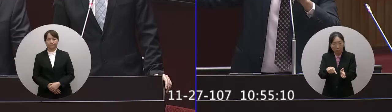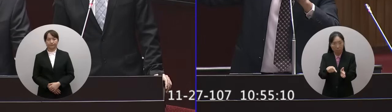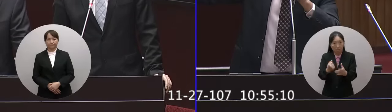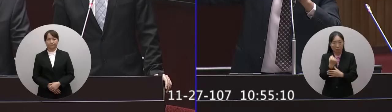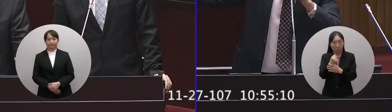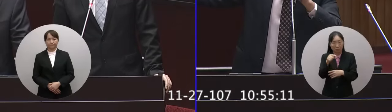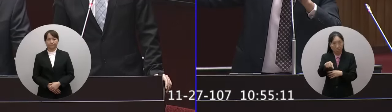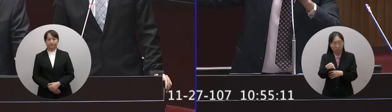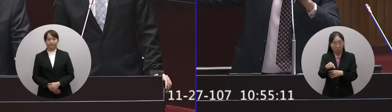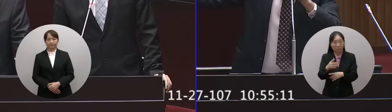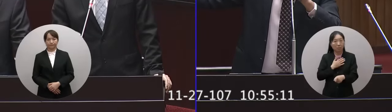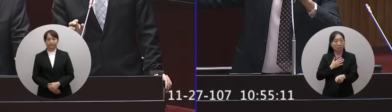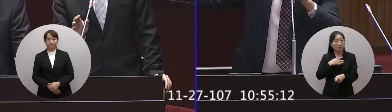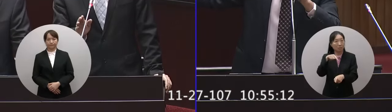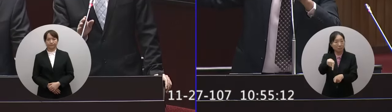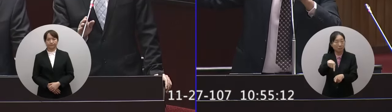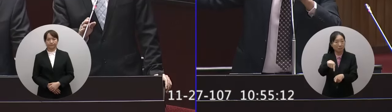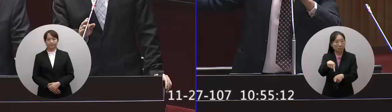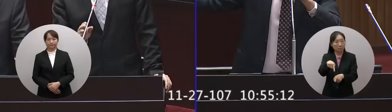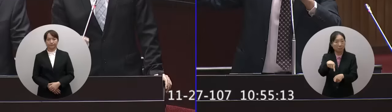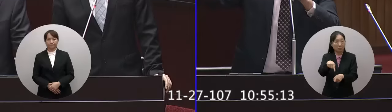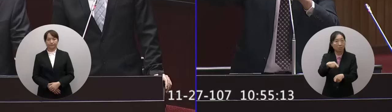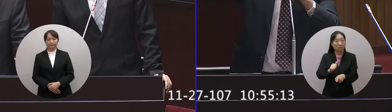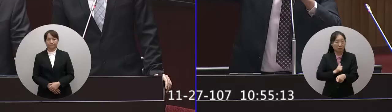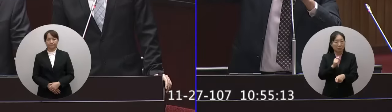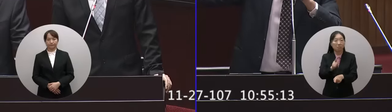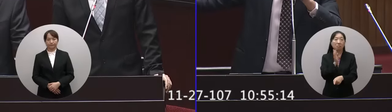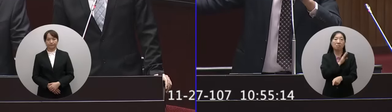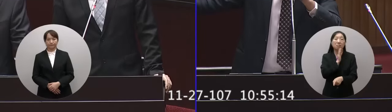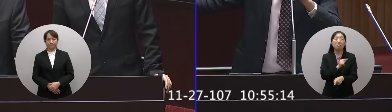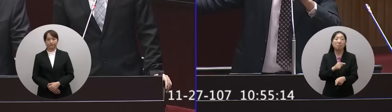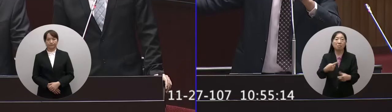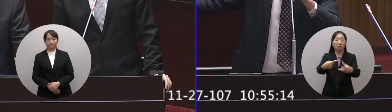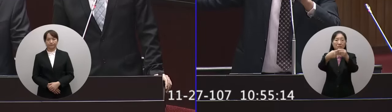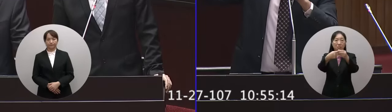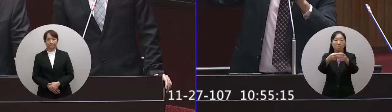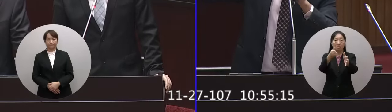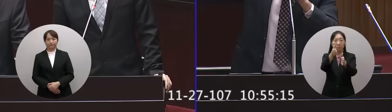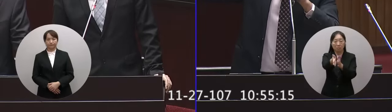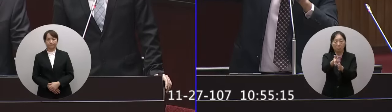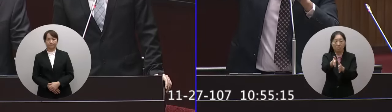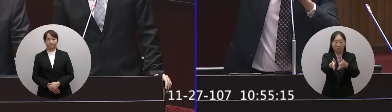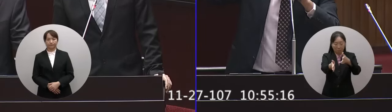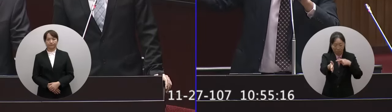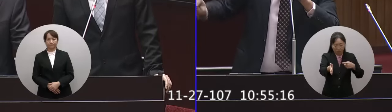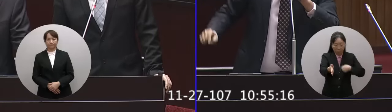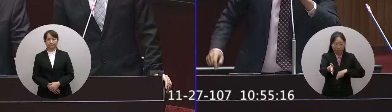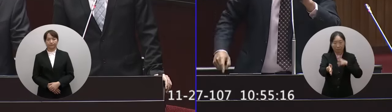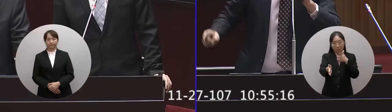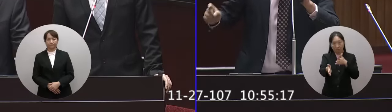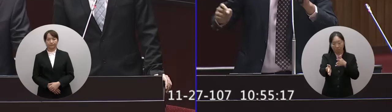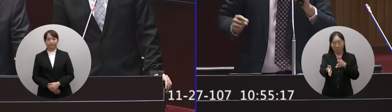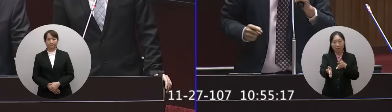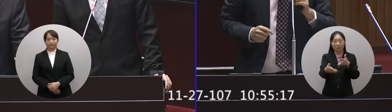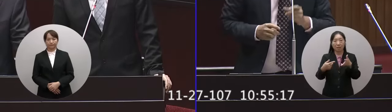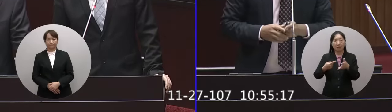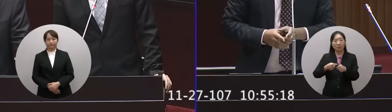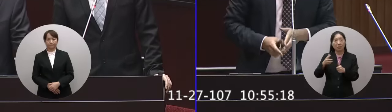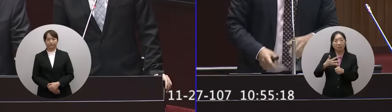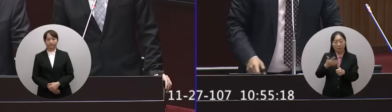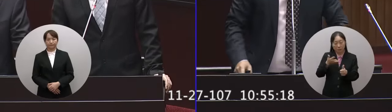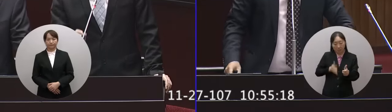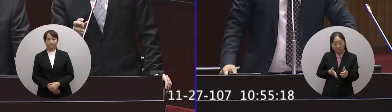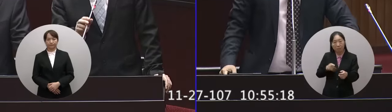就已經知道他沒有辦法作用第一車跟第八車的為什麼還允許他發車誰做的決